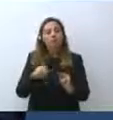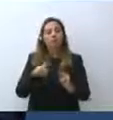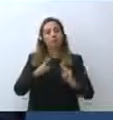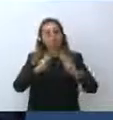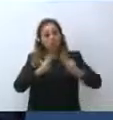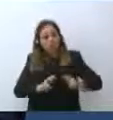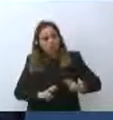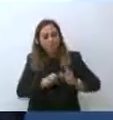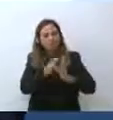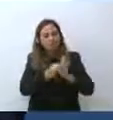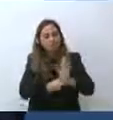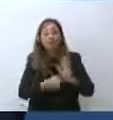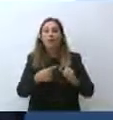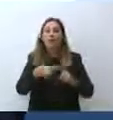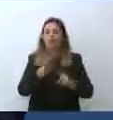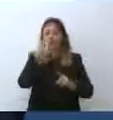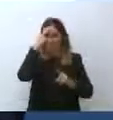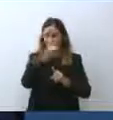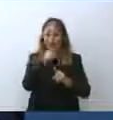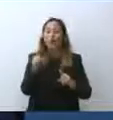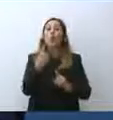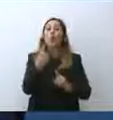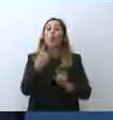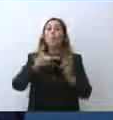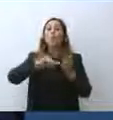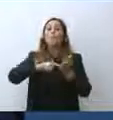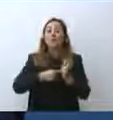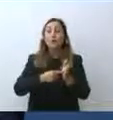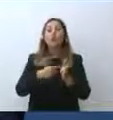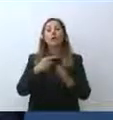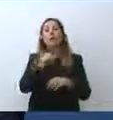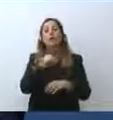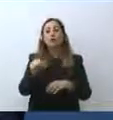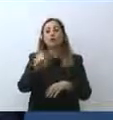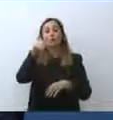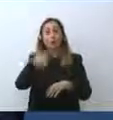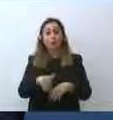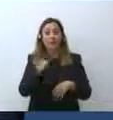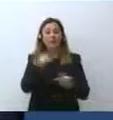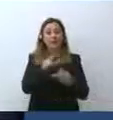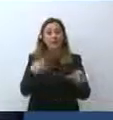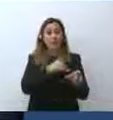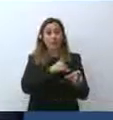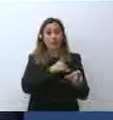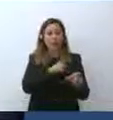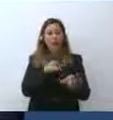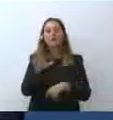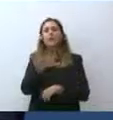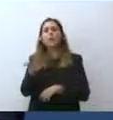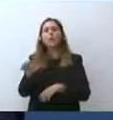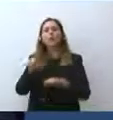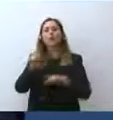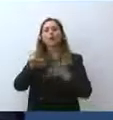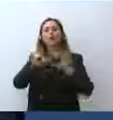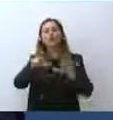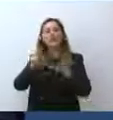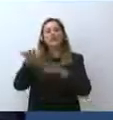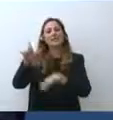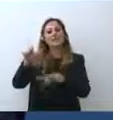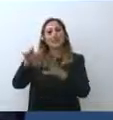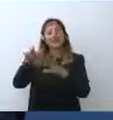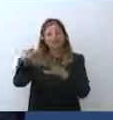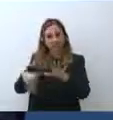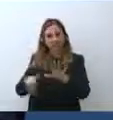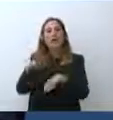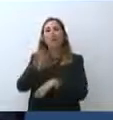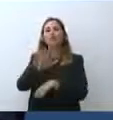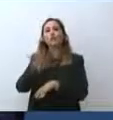ricordo un milione e cento mila ragazzi hanno fatto l'esame di terza media, 570.000 e 540